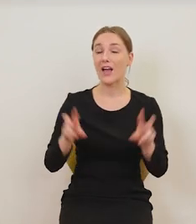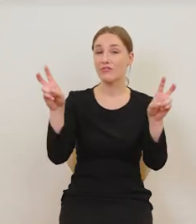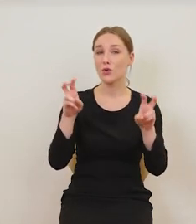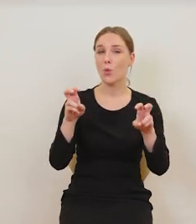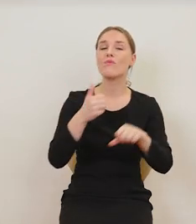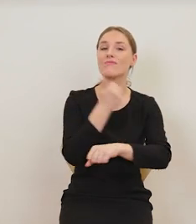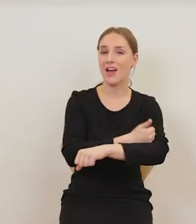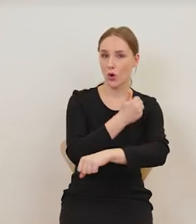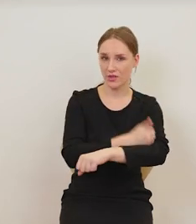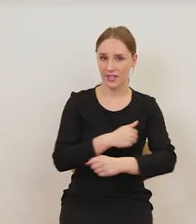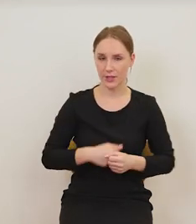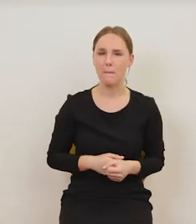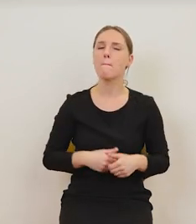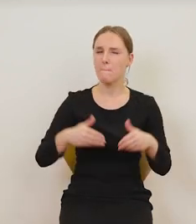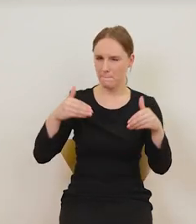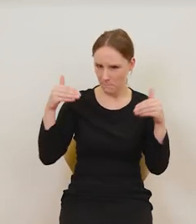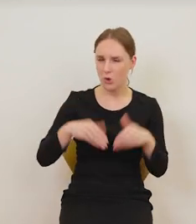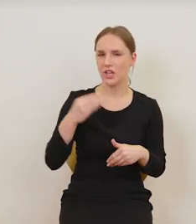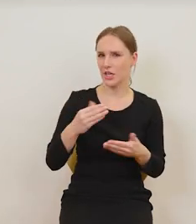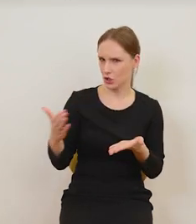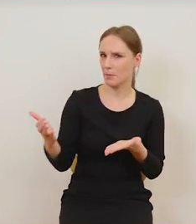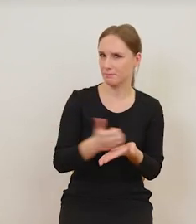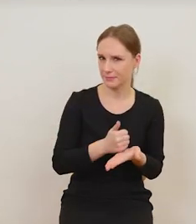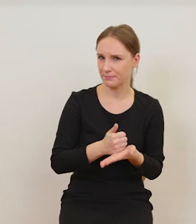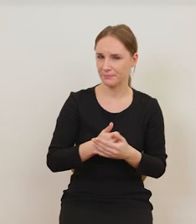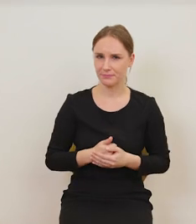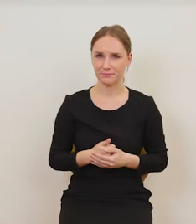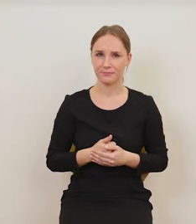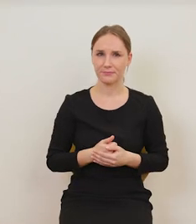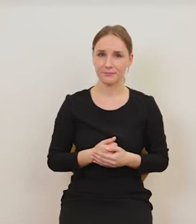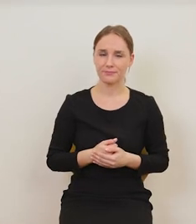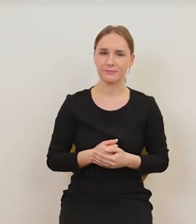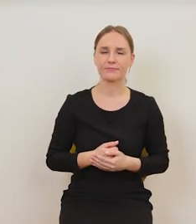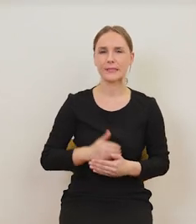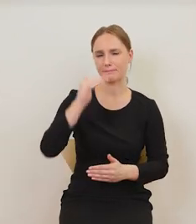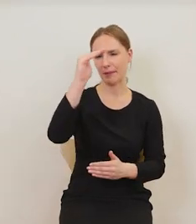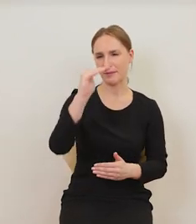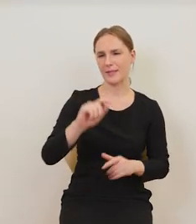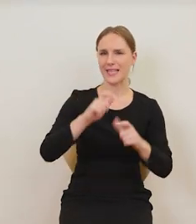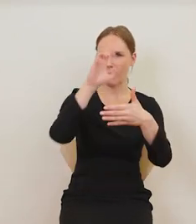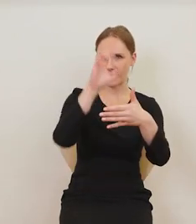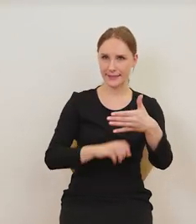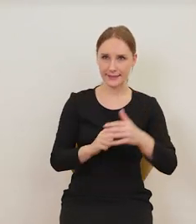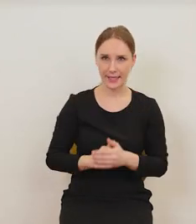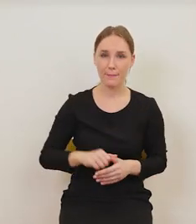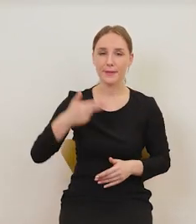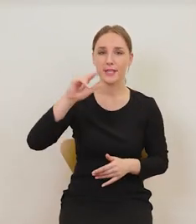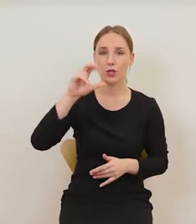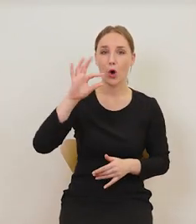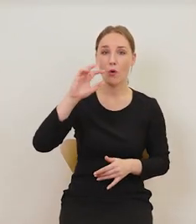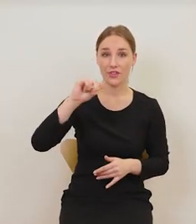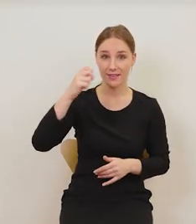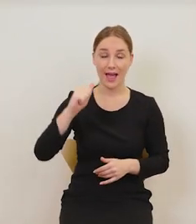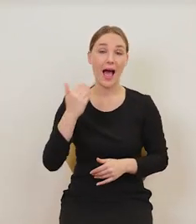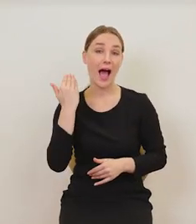Narkotyki. Można ją jeszcze dostać. I tutaj mamy wymienioną całą listę. Nikotyna,